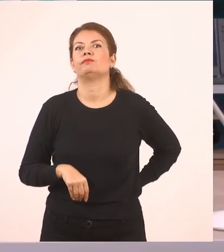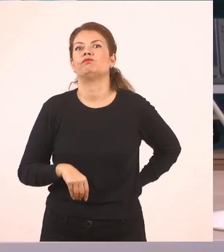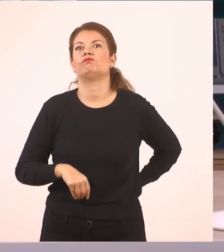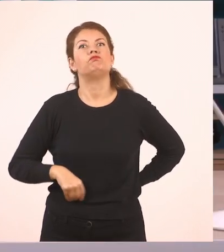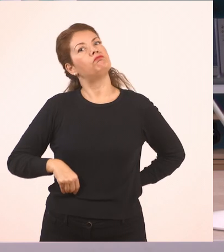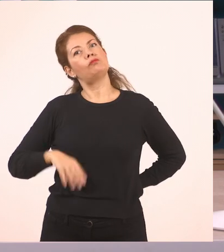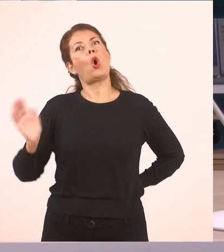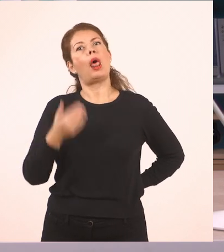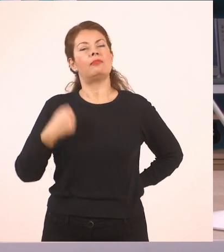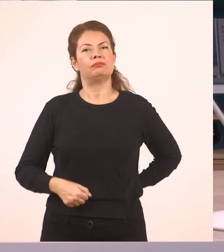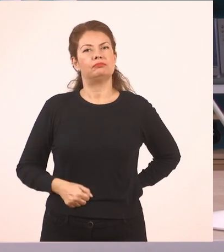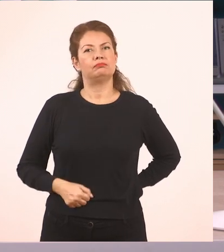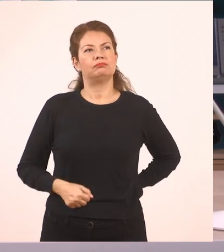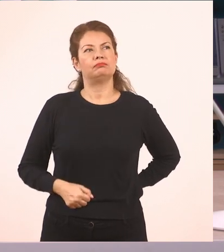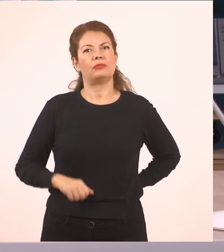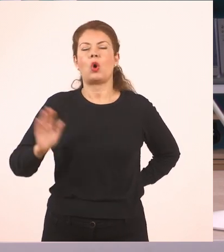τους 5.